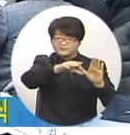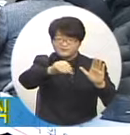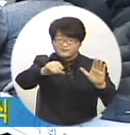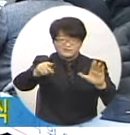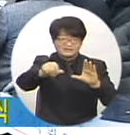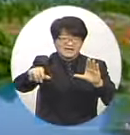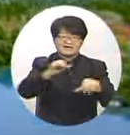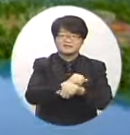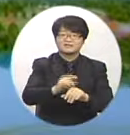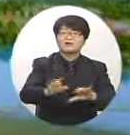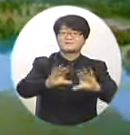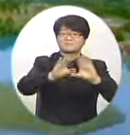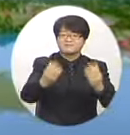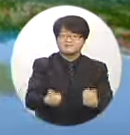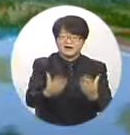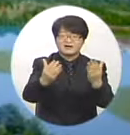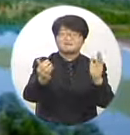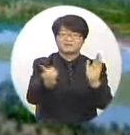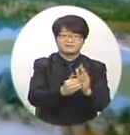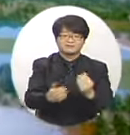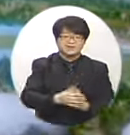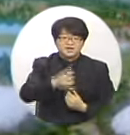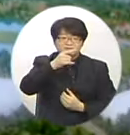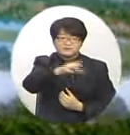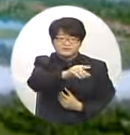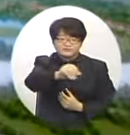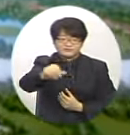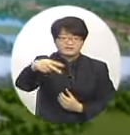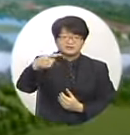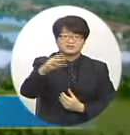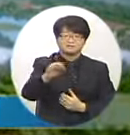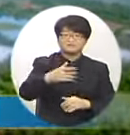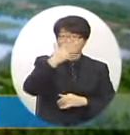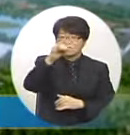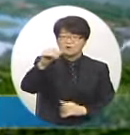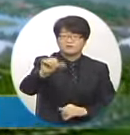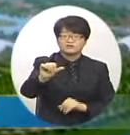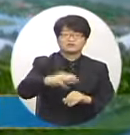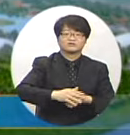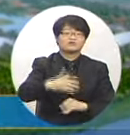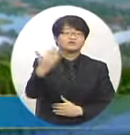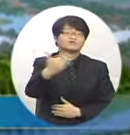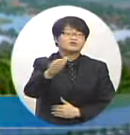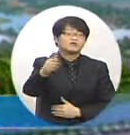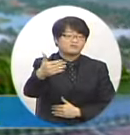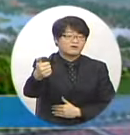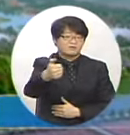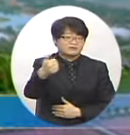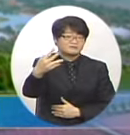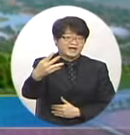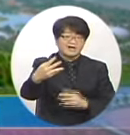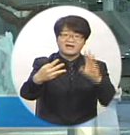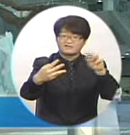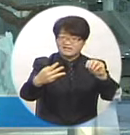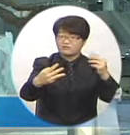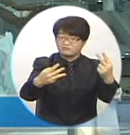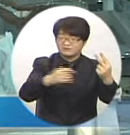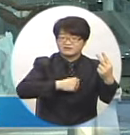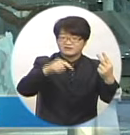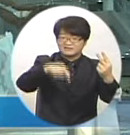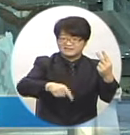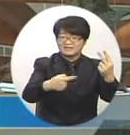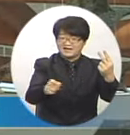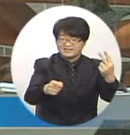중공식이 열렸습니다. 국제습지센터는 순천시 5천동 1원에 연면적 9954제곱미터, 지하